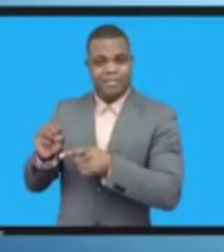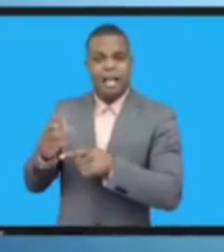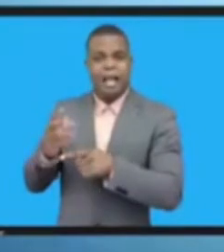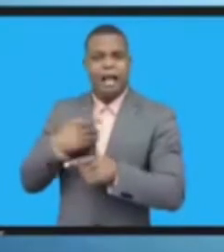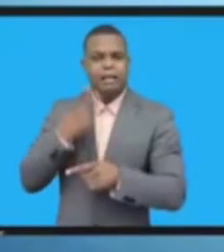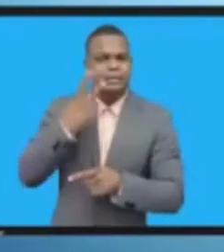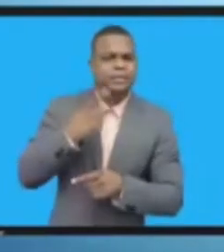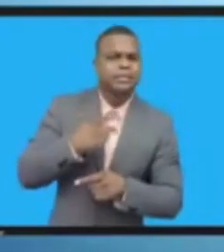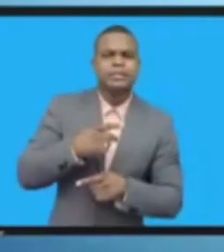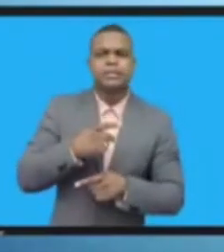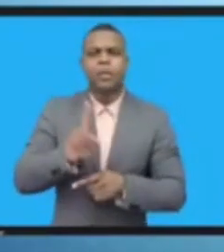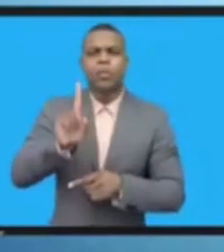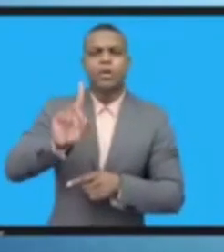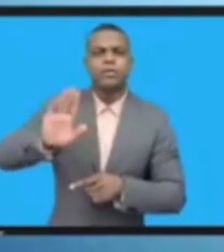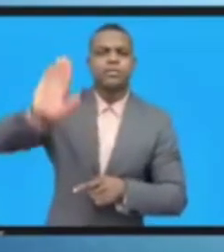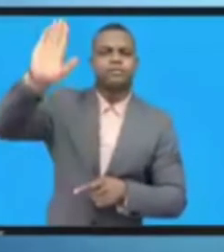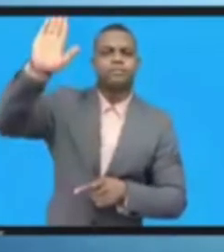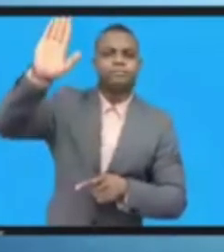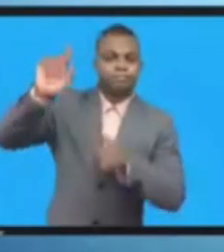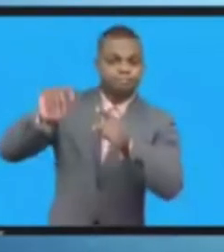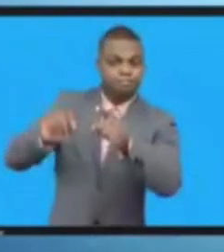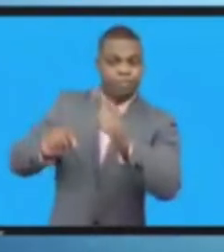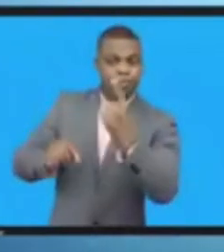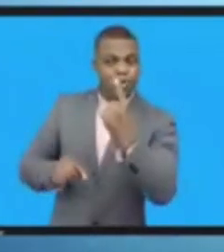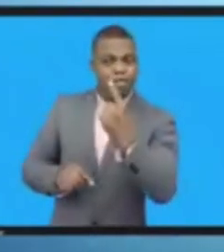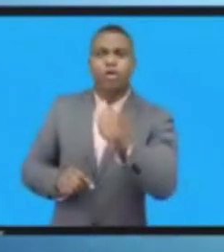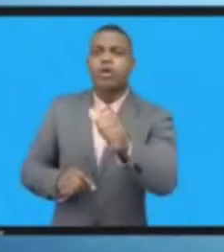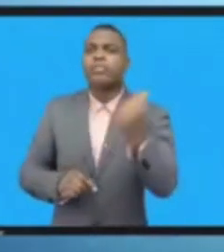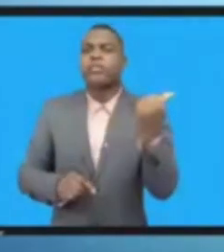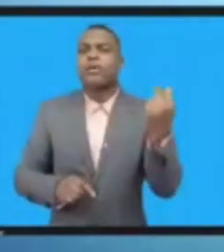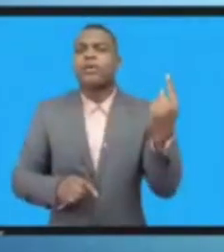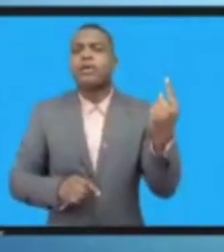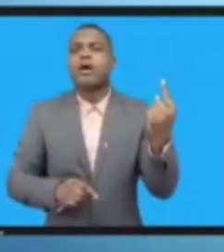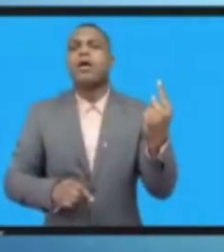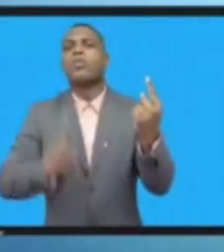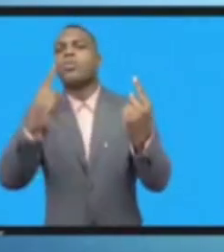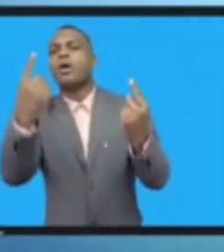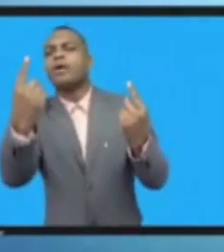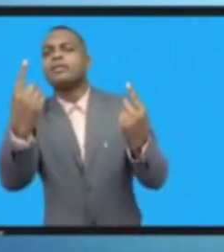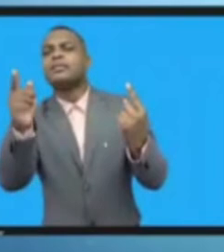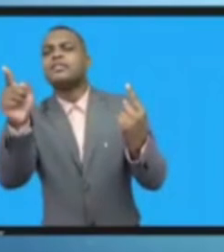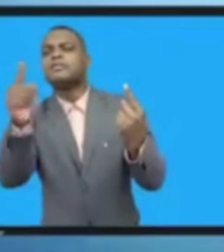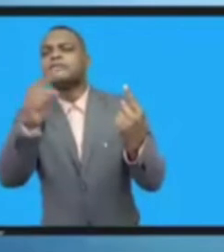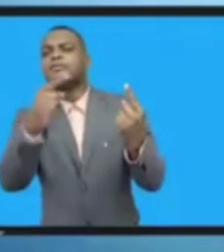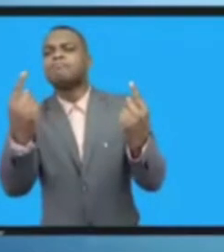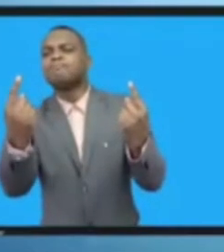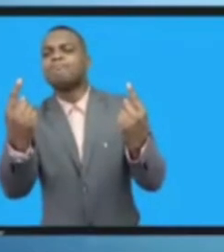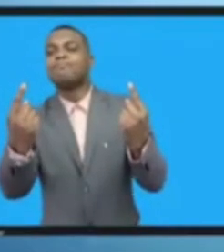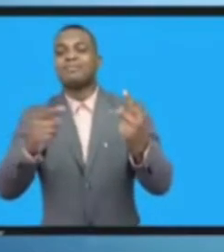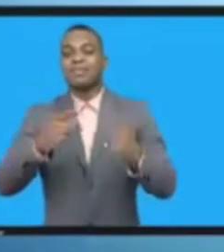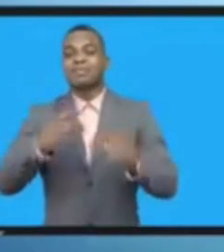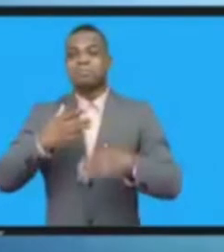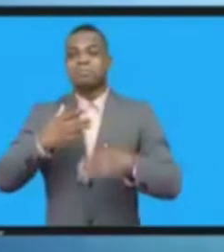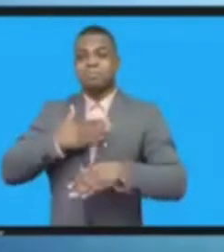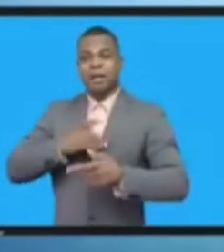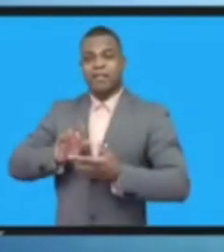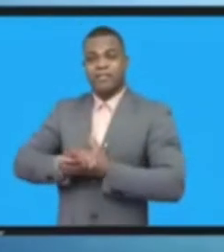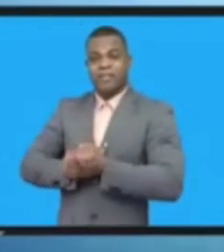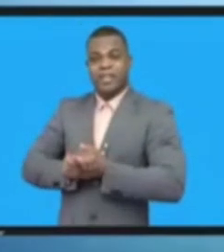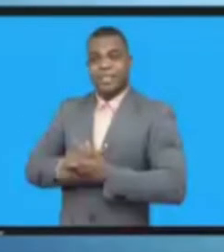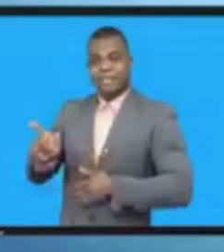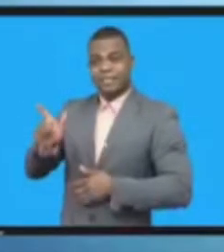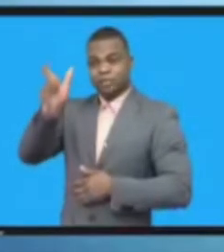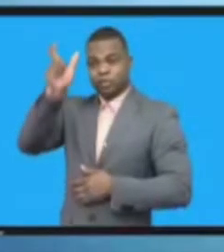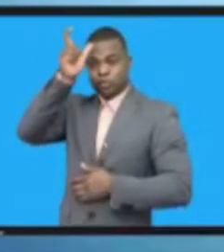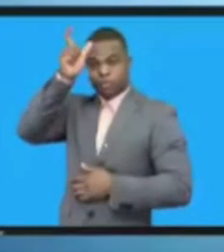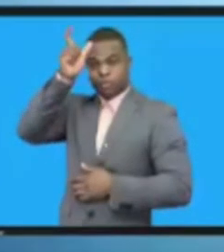وأرى كذلك الأصدقاء من تركيا كانوا متواجدين وأرى أن هناك الكثير الذين يتابعون بصورة الإفتراضية كانوا موجودين في